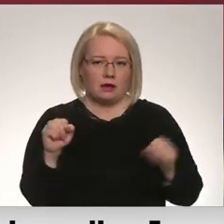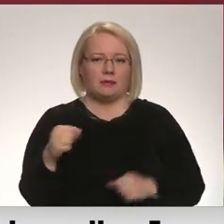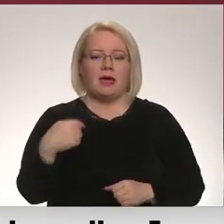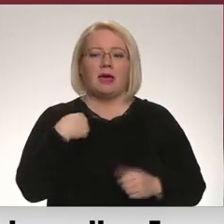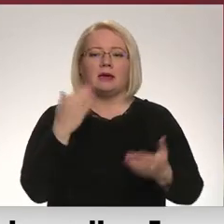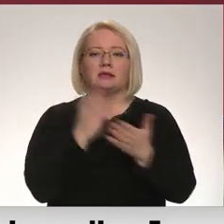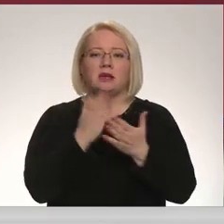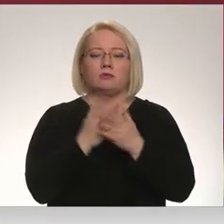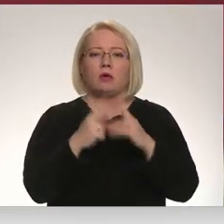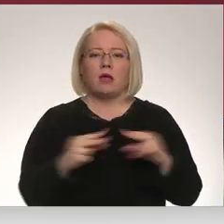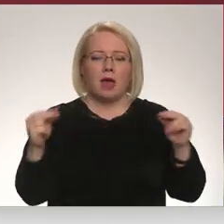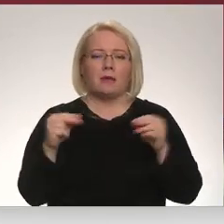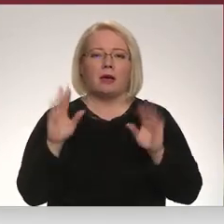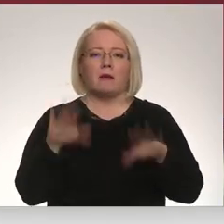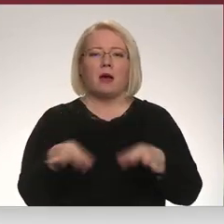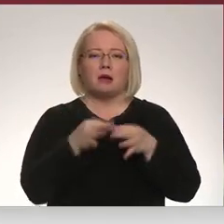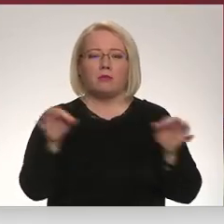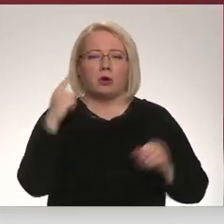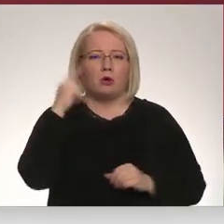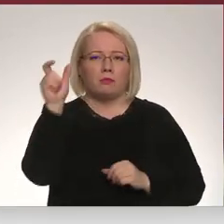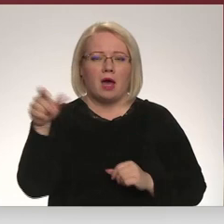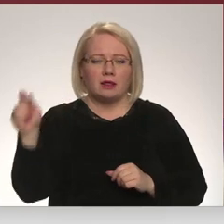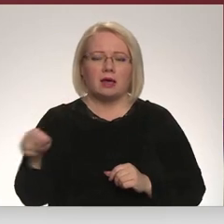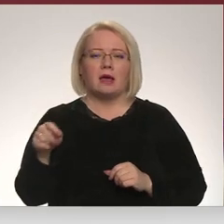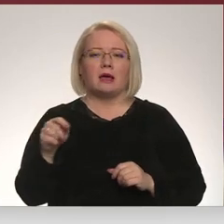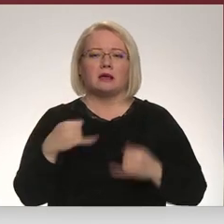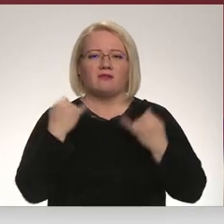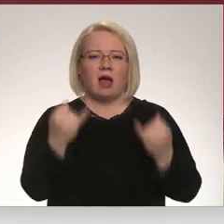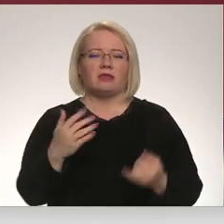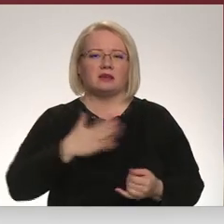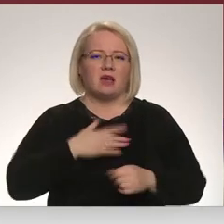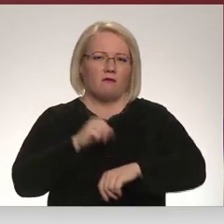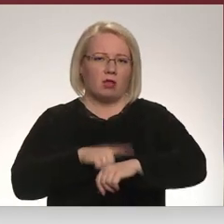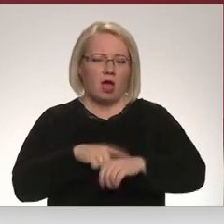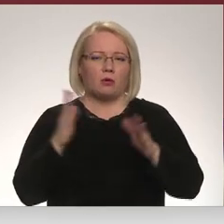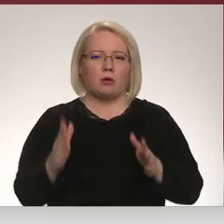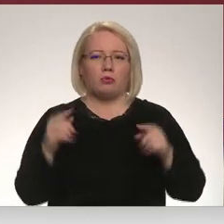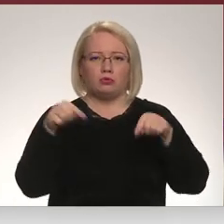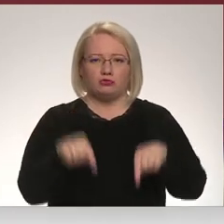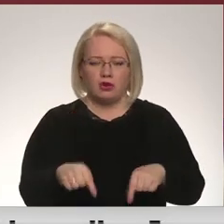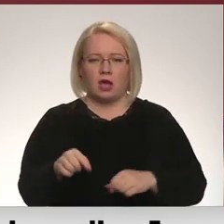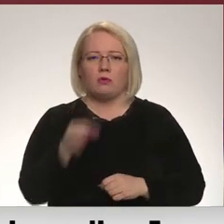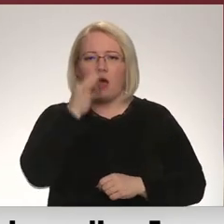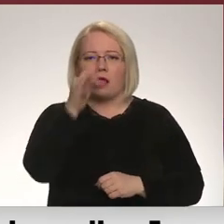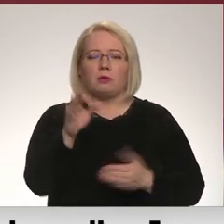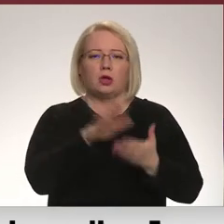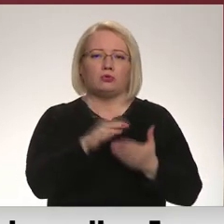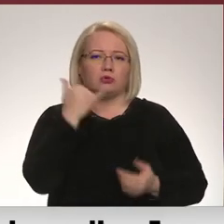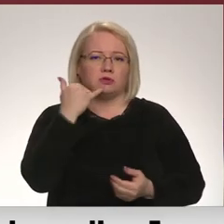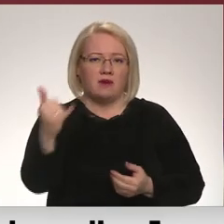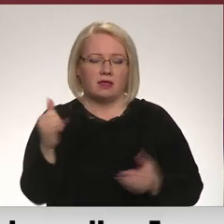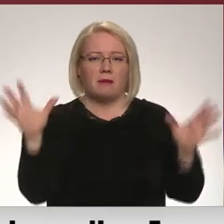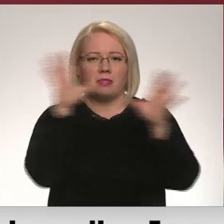laimīga par tiem brīvprātīgiem, kuri ziedo savu laiku, lai būtu te un atbildētu uz zvaniem. Naktis